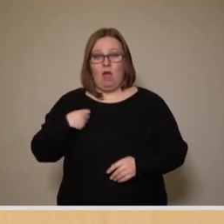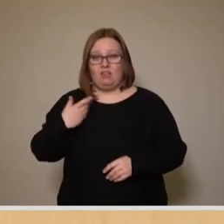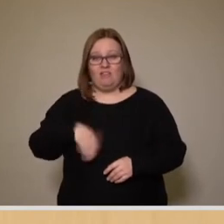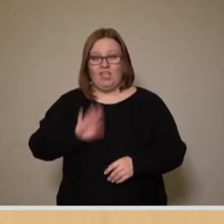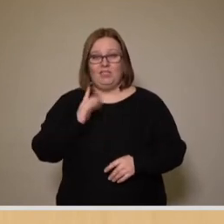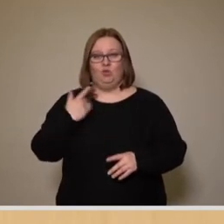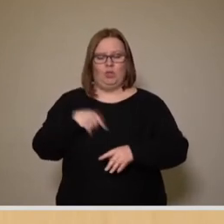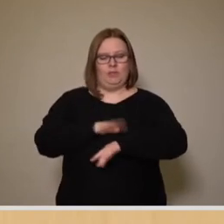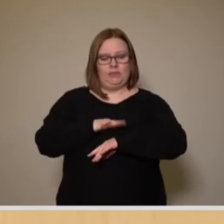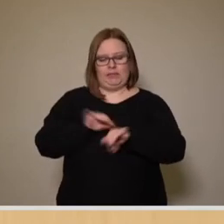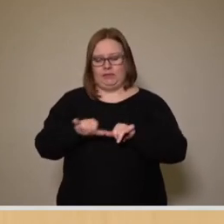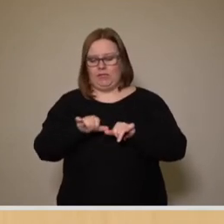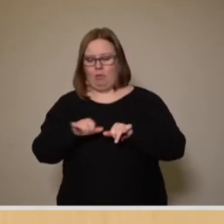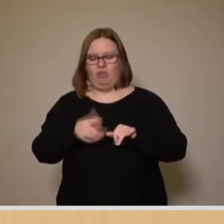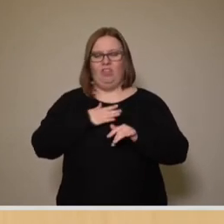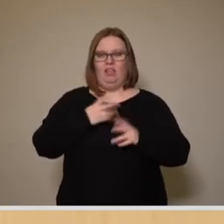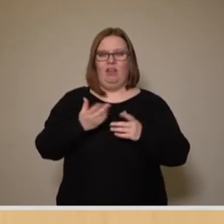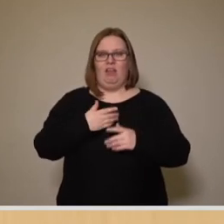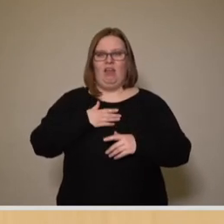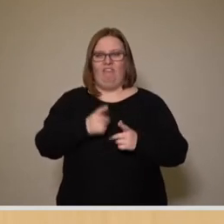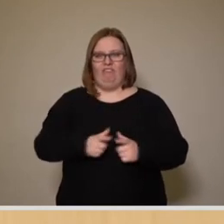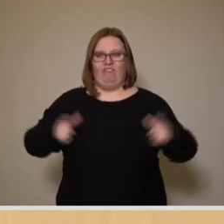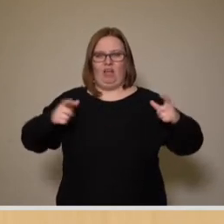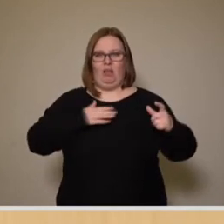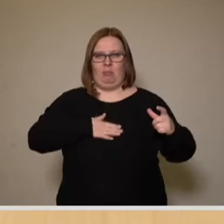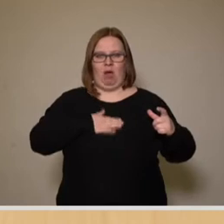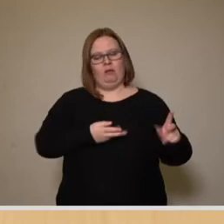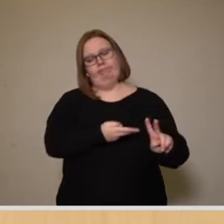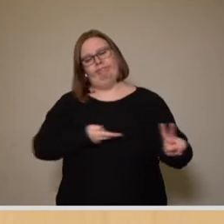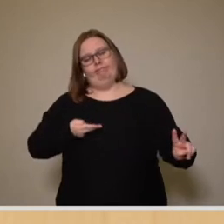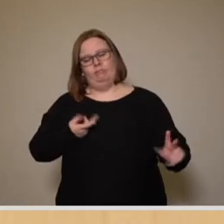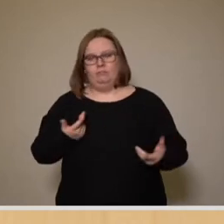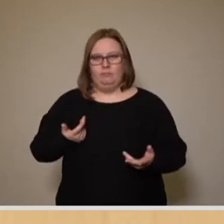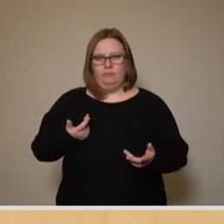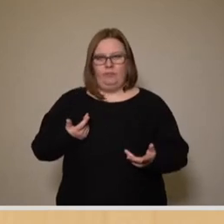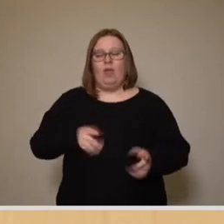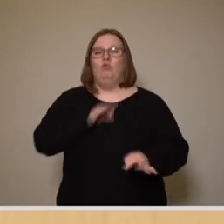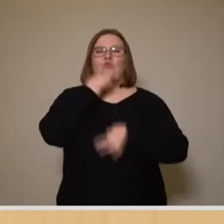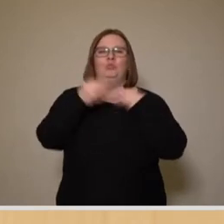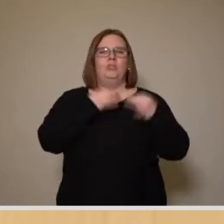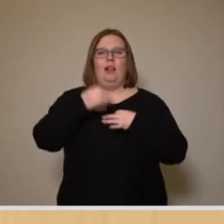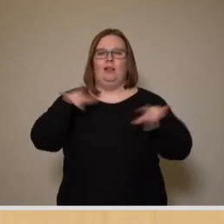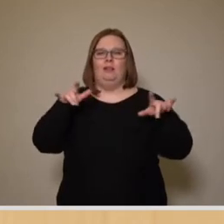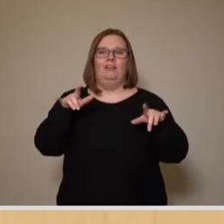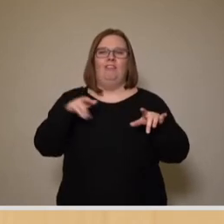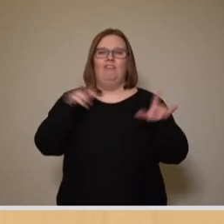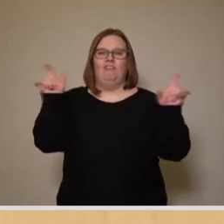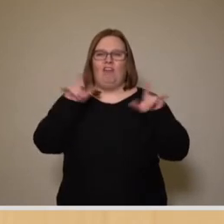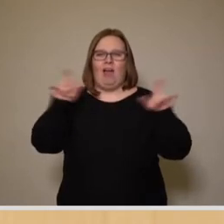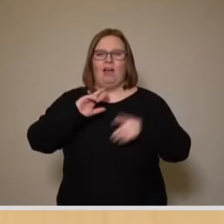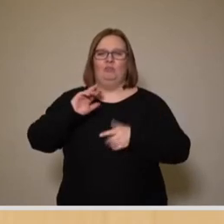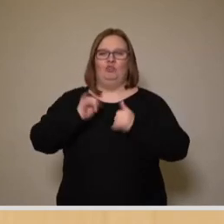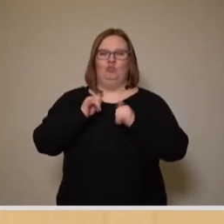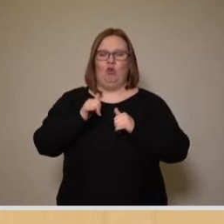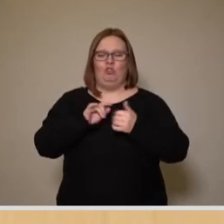knappem Zeitlimit die Wannenbäder nutzten. Besonders eindrücklich waren die Geschichten von den Feiern mit den sportlichen